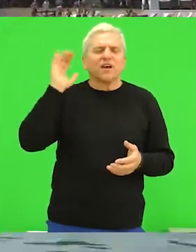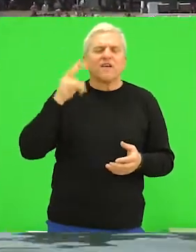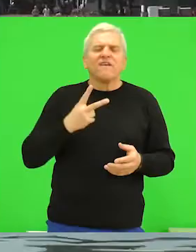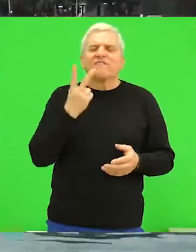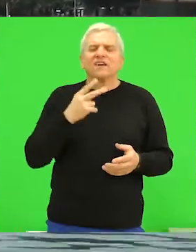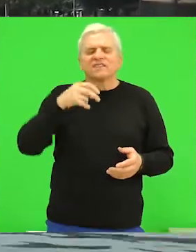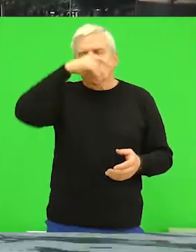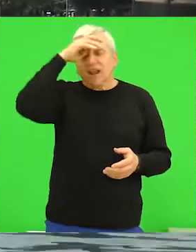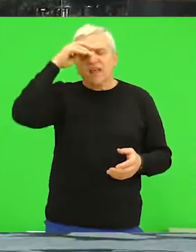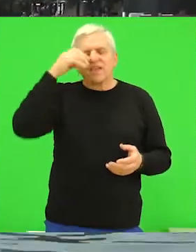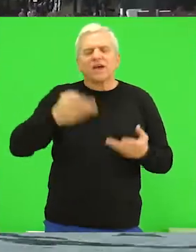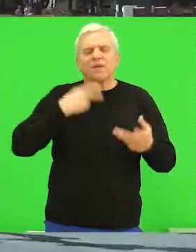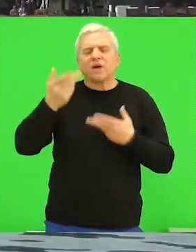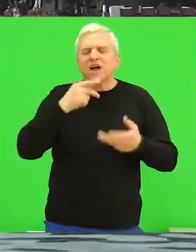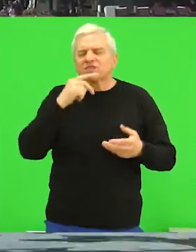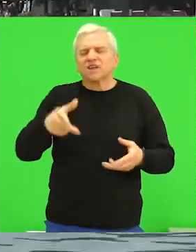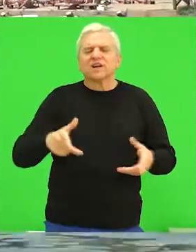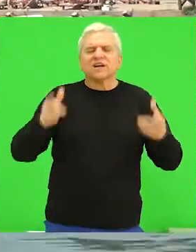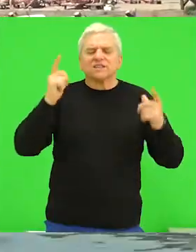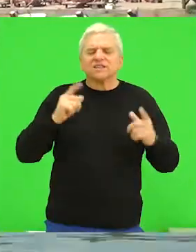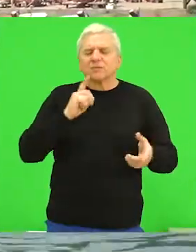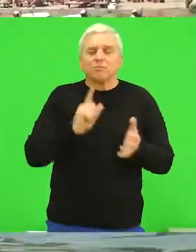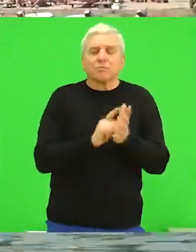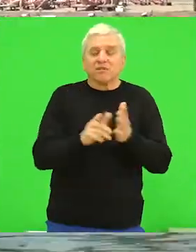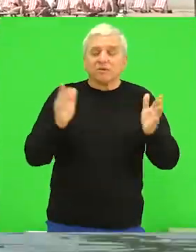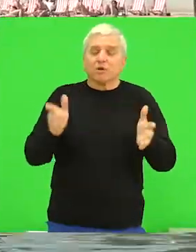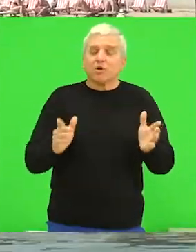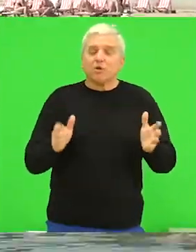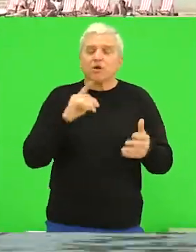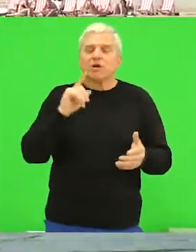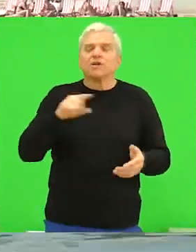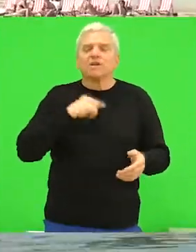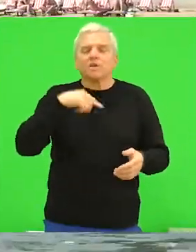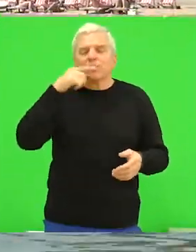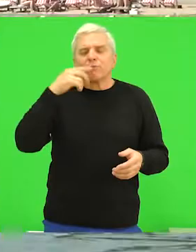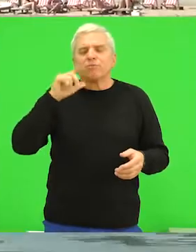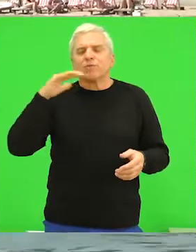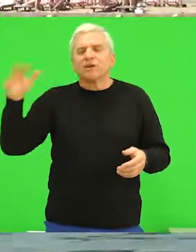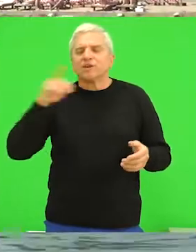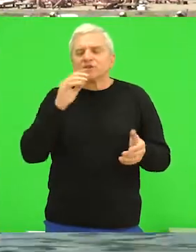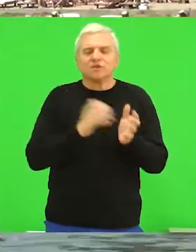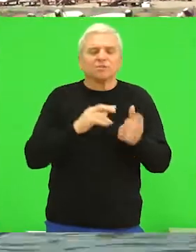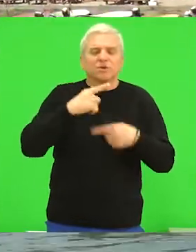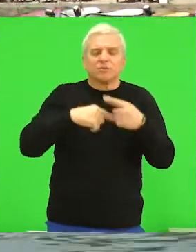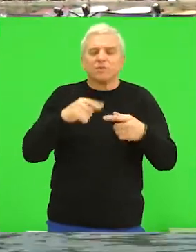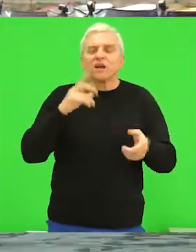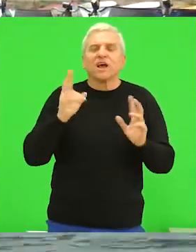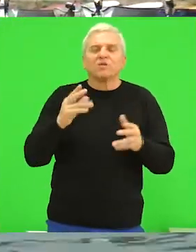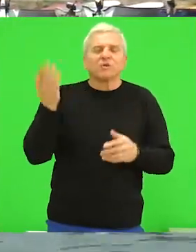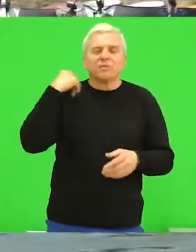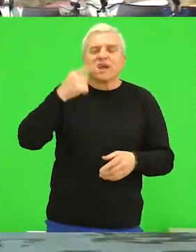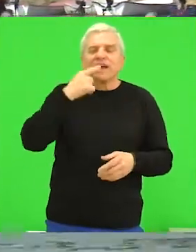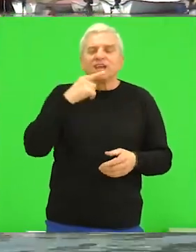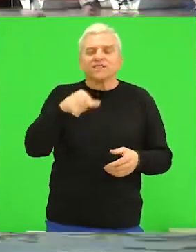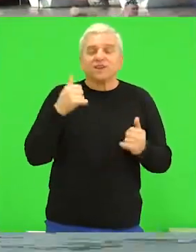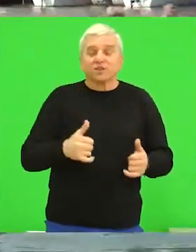letnje bašte, takozvane objekti privremenog karaktera. Postoji neka priča, neka vizija šta bi trebalo da bude dola na Tisi. Baš kao što smo najavili